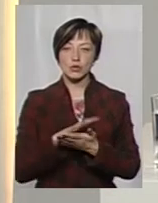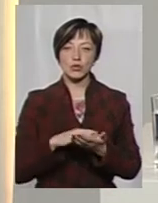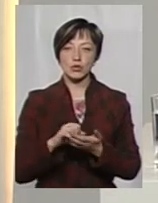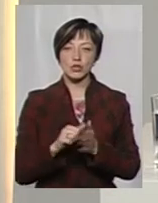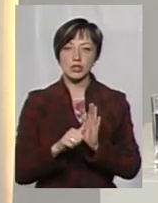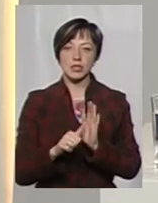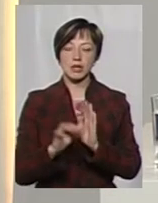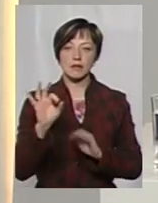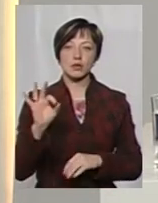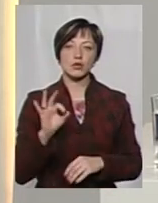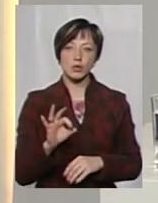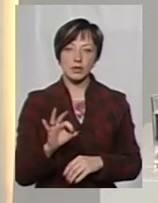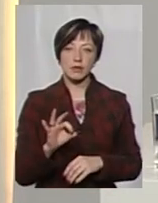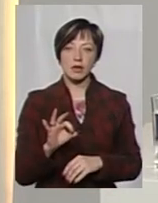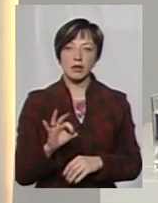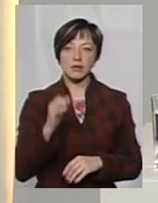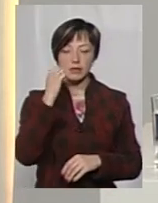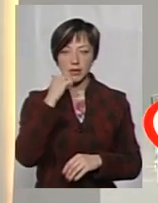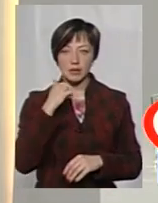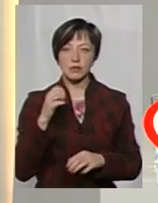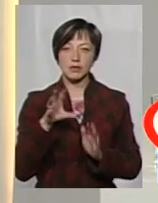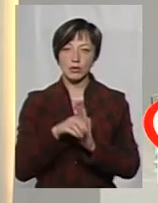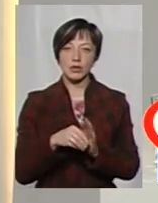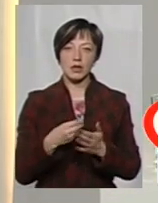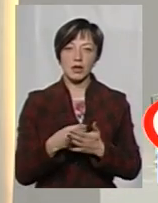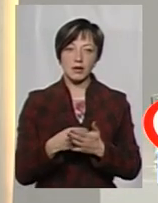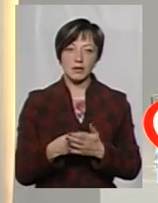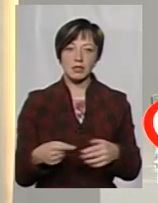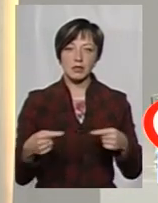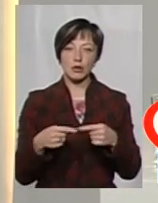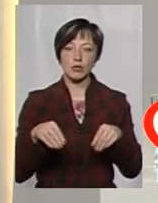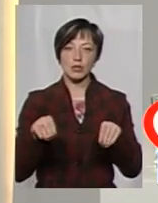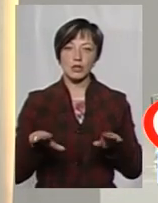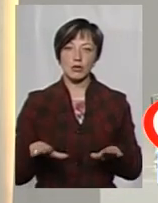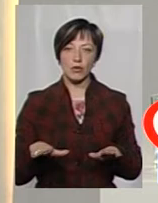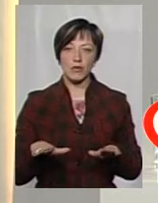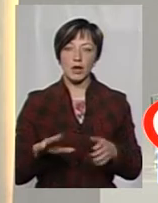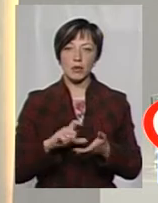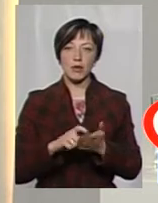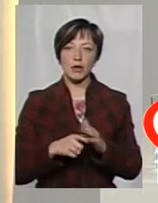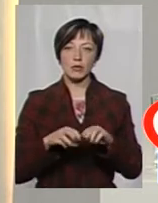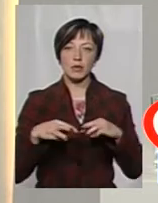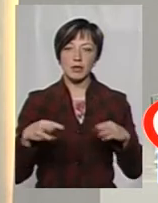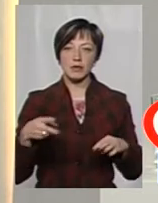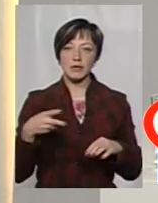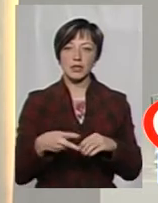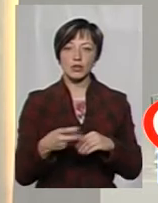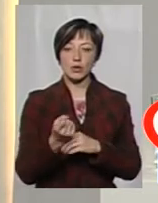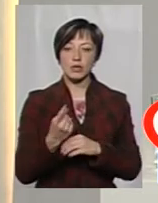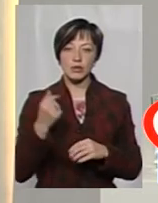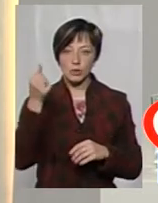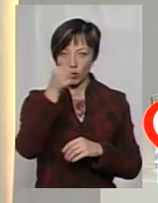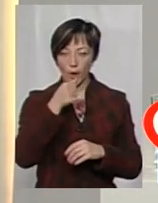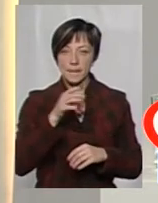порядка на 60%. Тому що в структуру тарифів, згідно постанови Кабінету міністрів, 2011